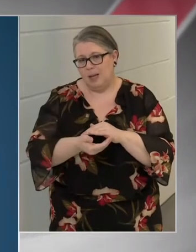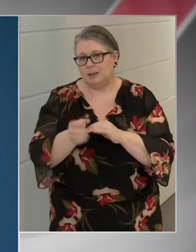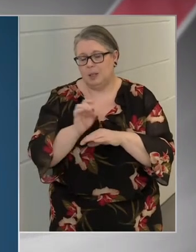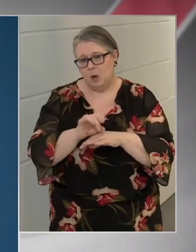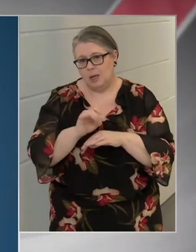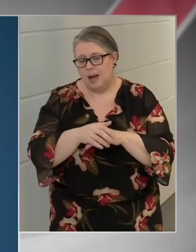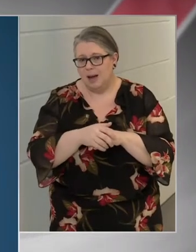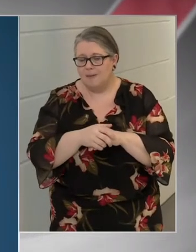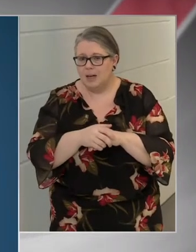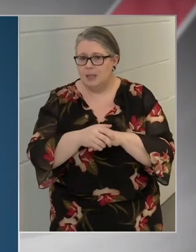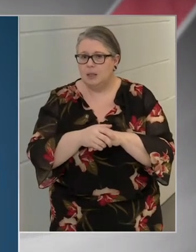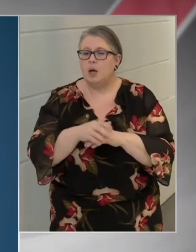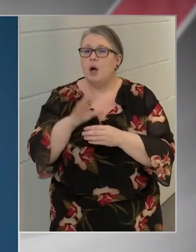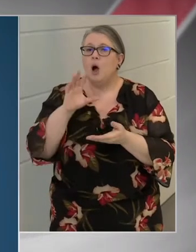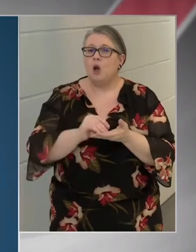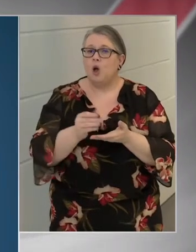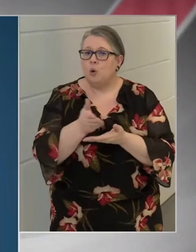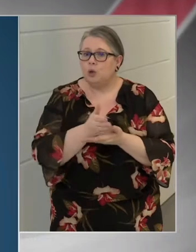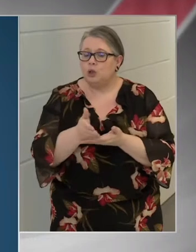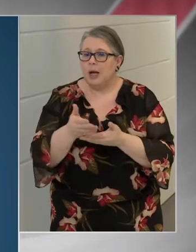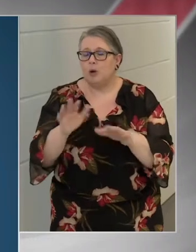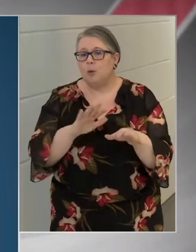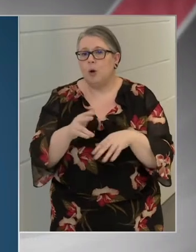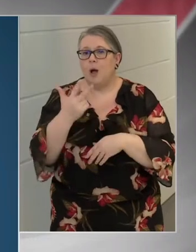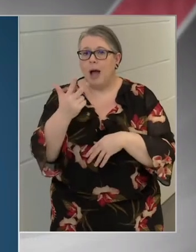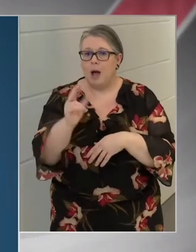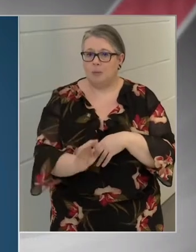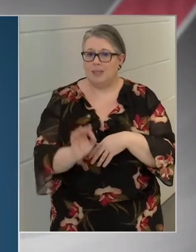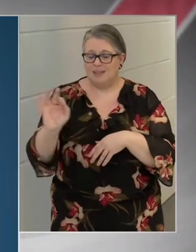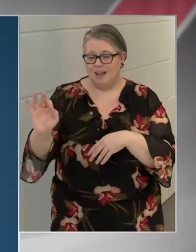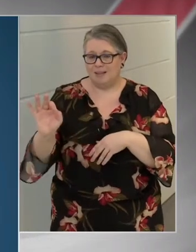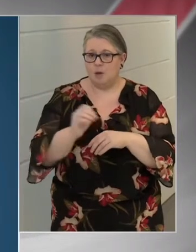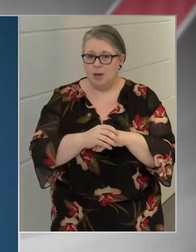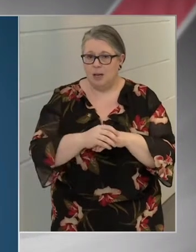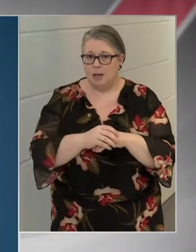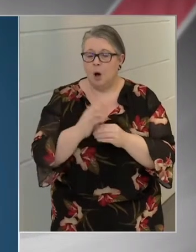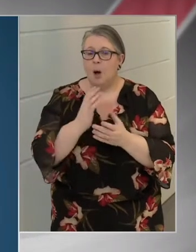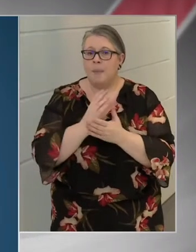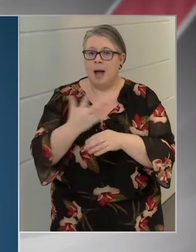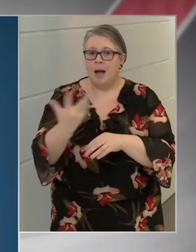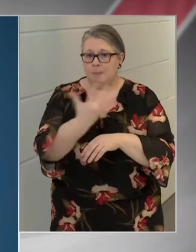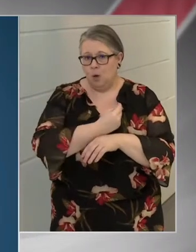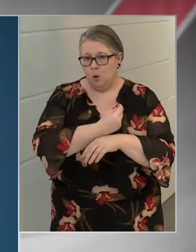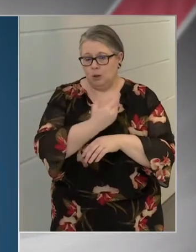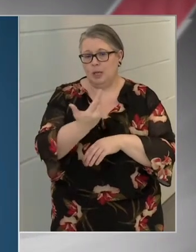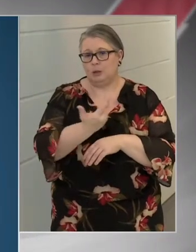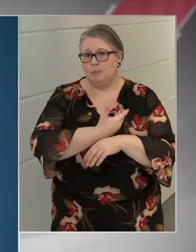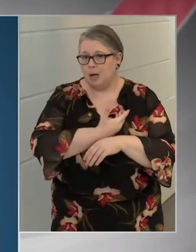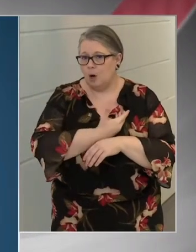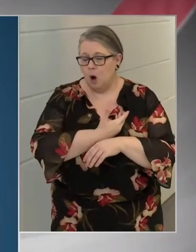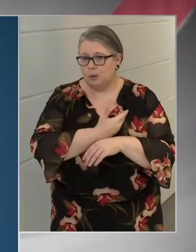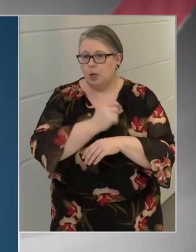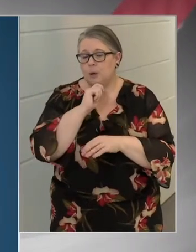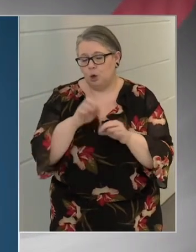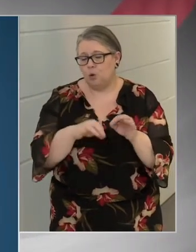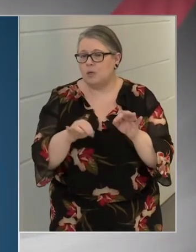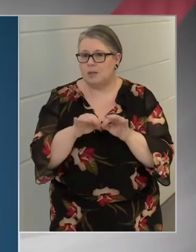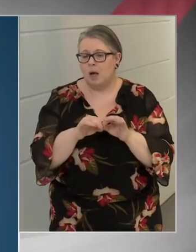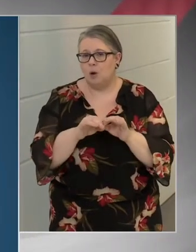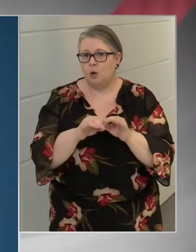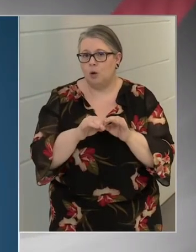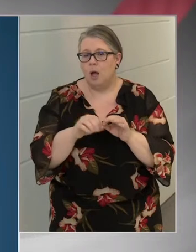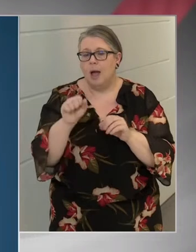A lakosság közel 3%-a oltott már Magyarországon, az